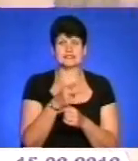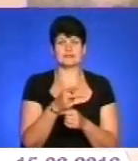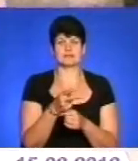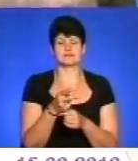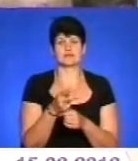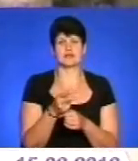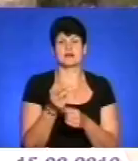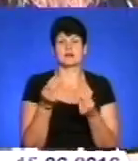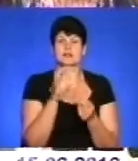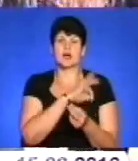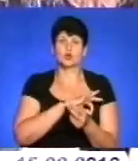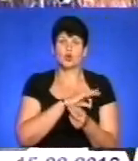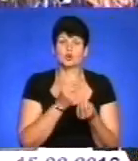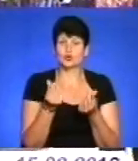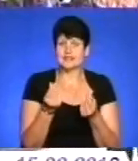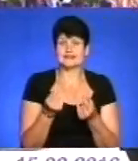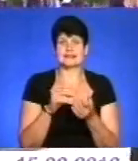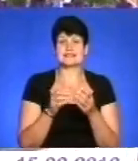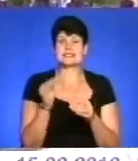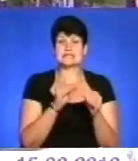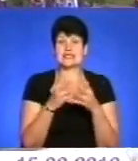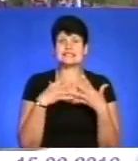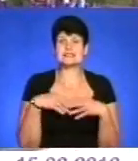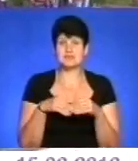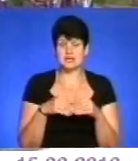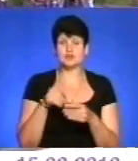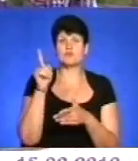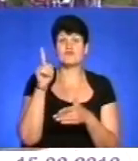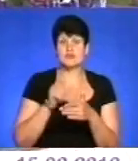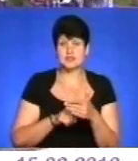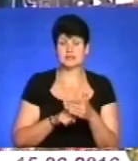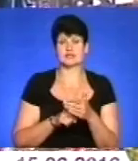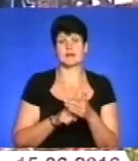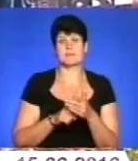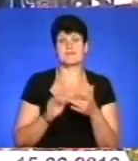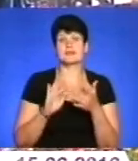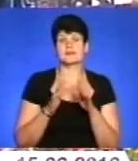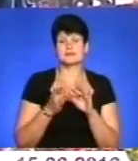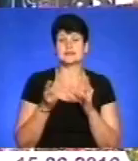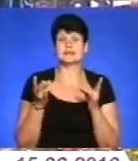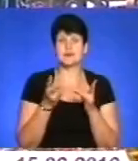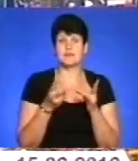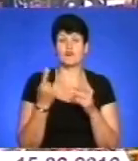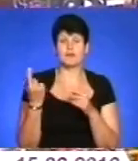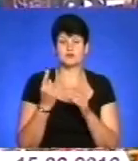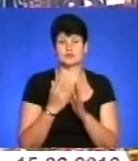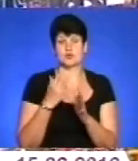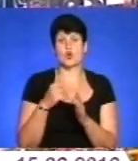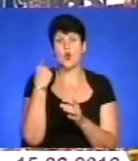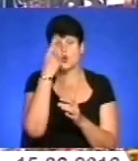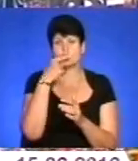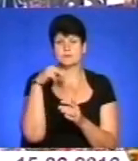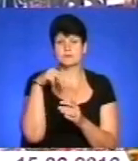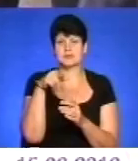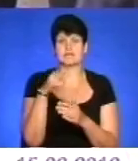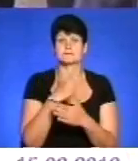дохід і склад сім'ї. Тож перш ніж вірити обговоренням в соцмережах, спеціалісти радять особисто звертатись до управління